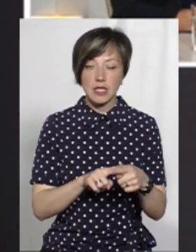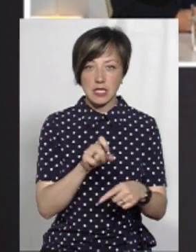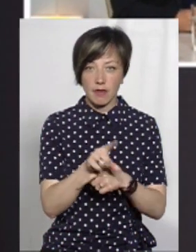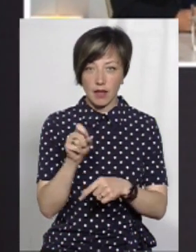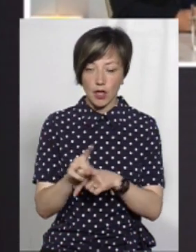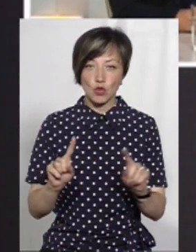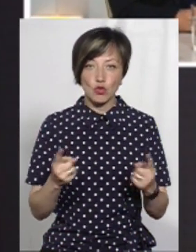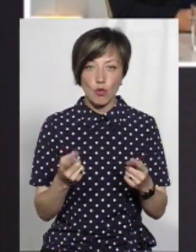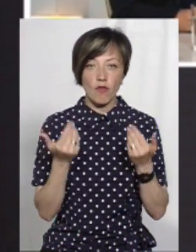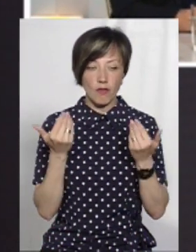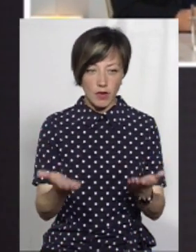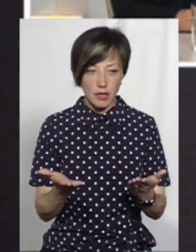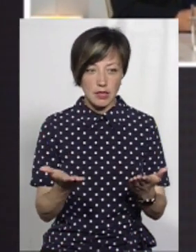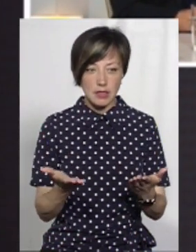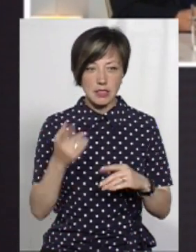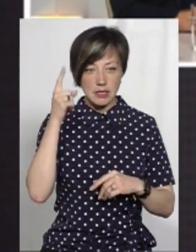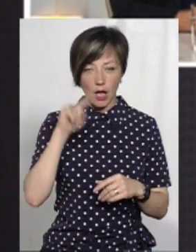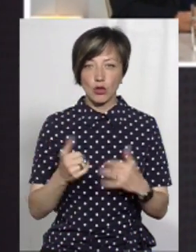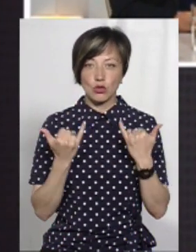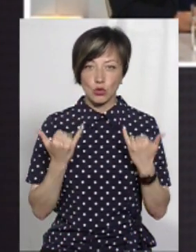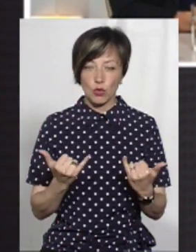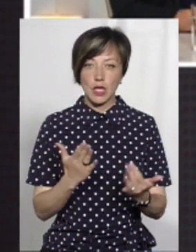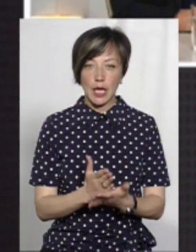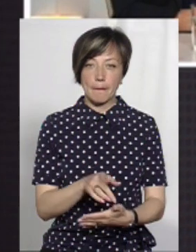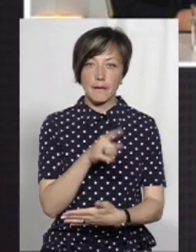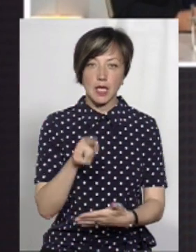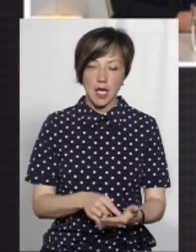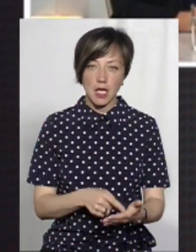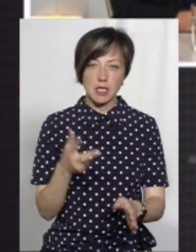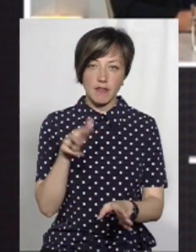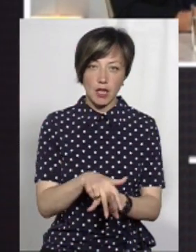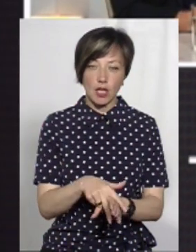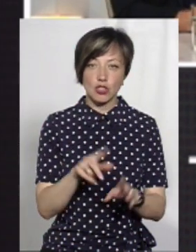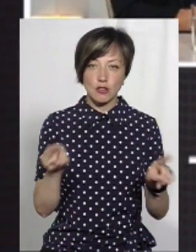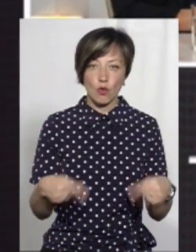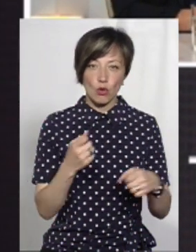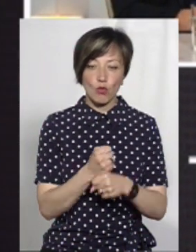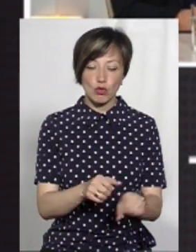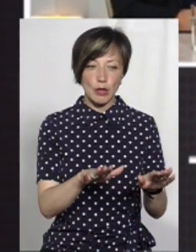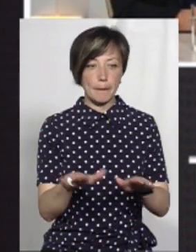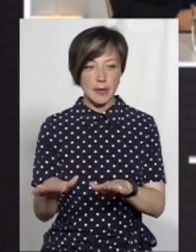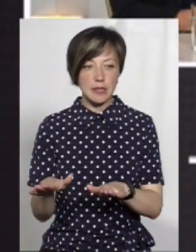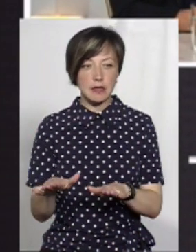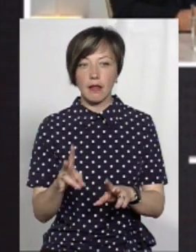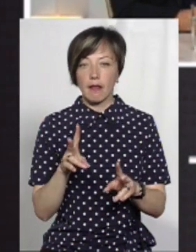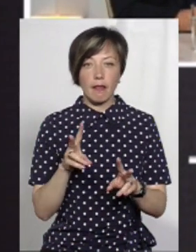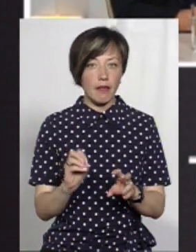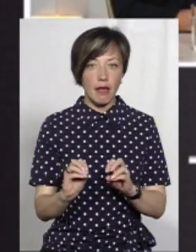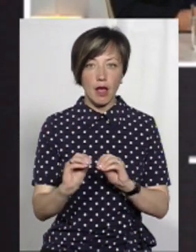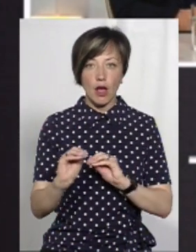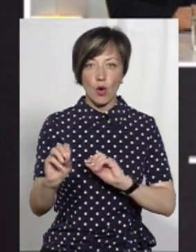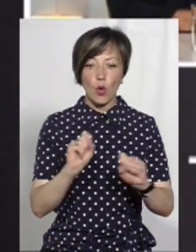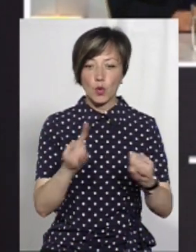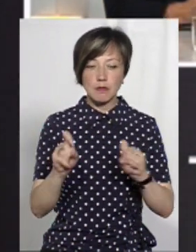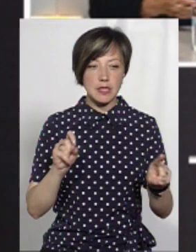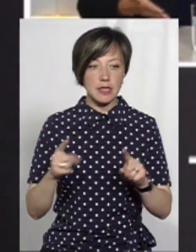завдання. Чому ви, знаючи, що сьогодні є питання завантажування, створення робочих місць, не розмістили ці